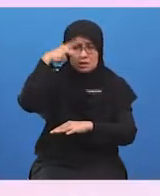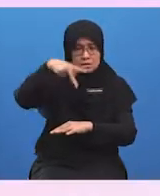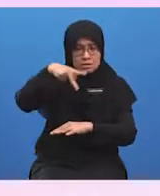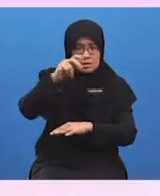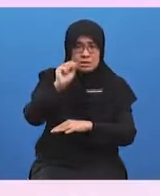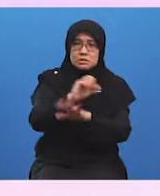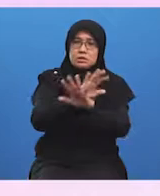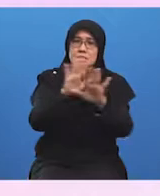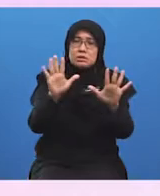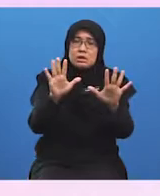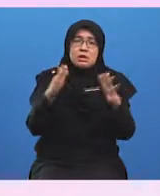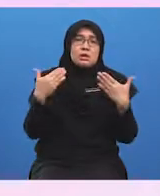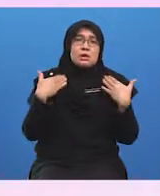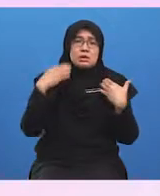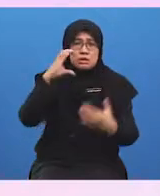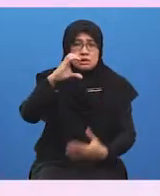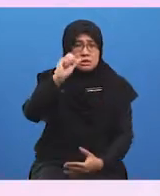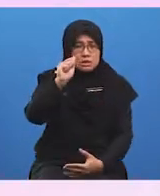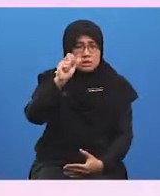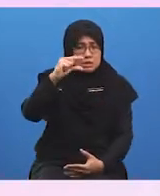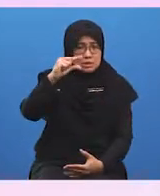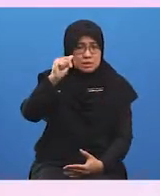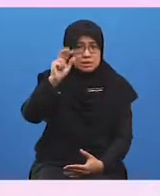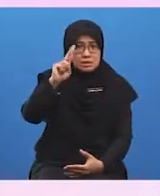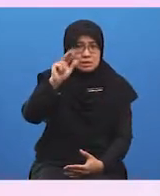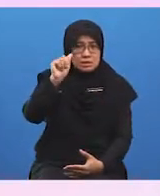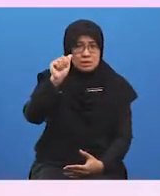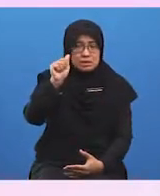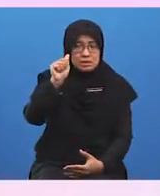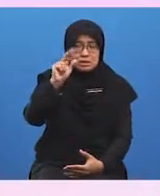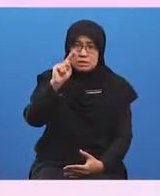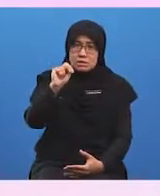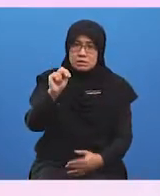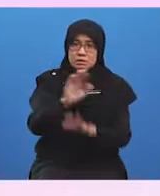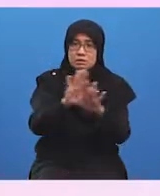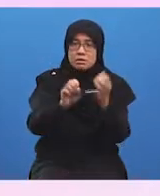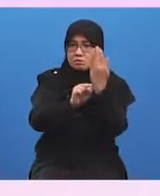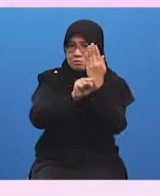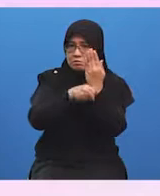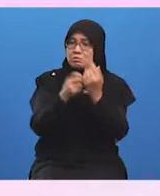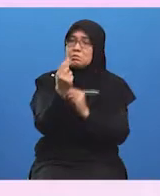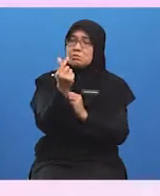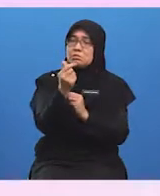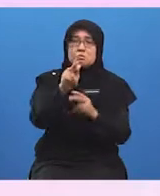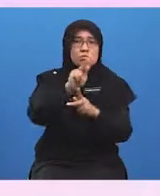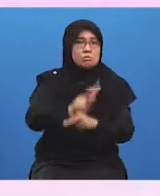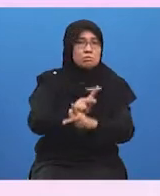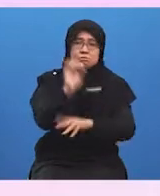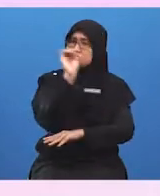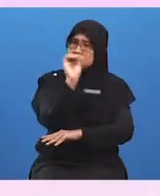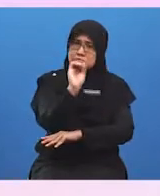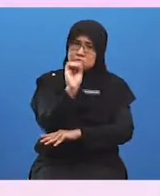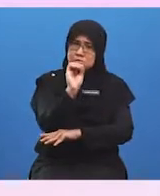menyediakan cagaran dan tidak mempunyai sumber kewangan yang kukuh. Selain itu,